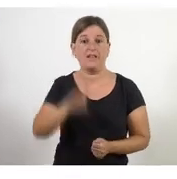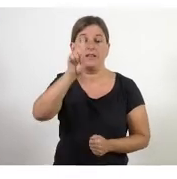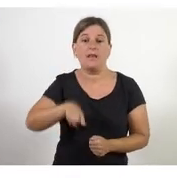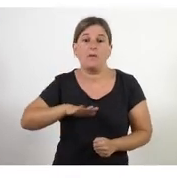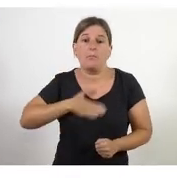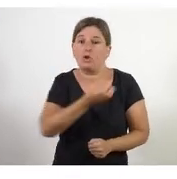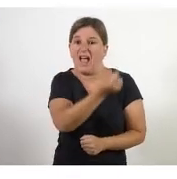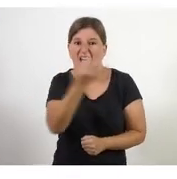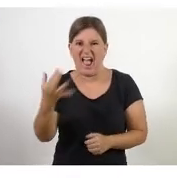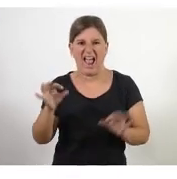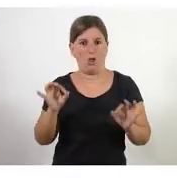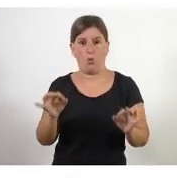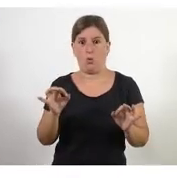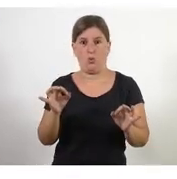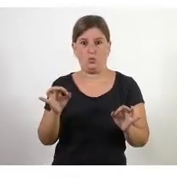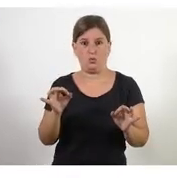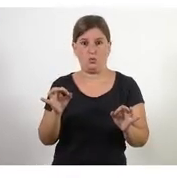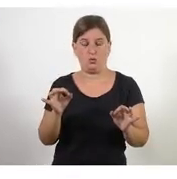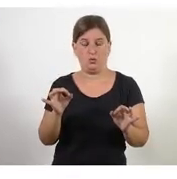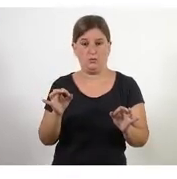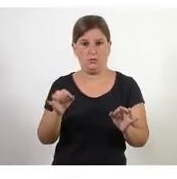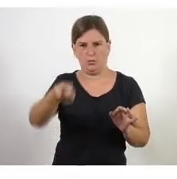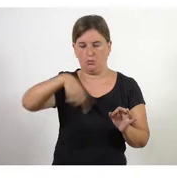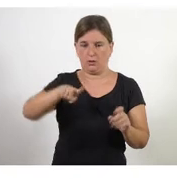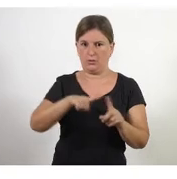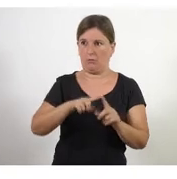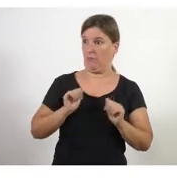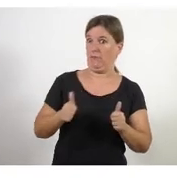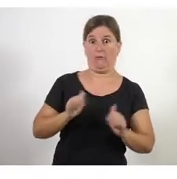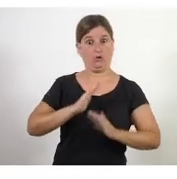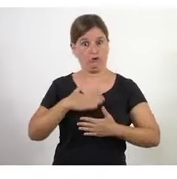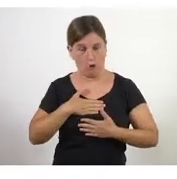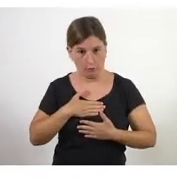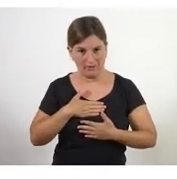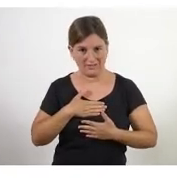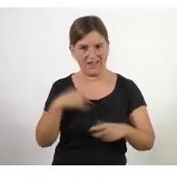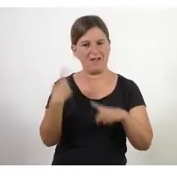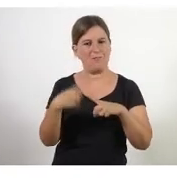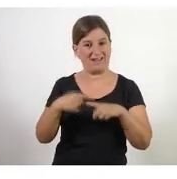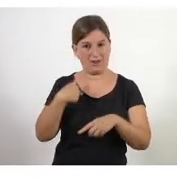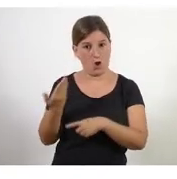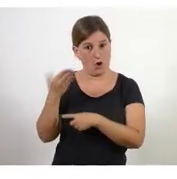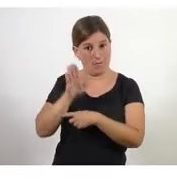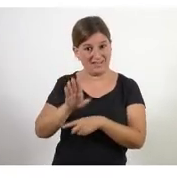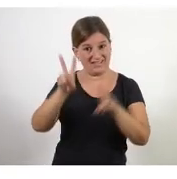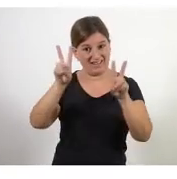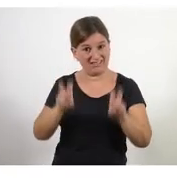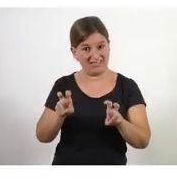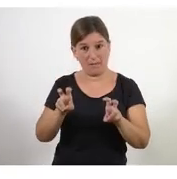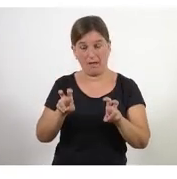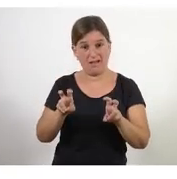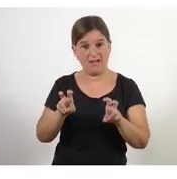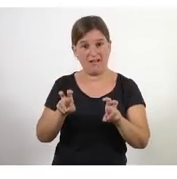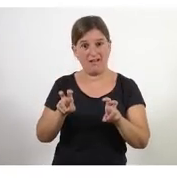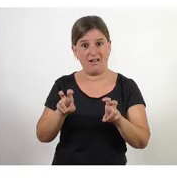resultin molt sorprenents. Pensa que tot això que et presentaré és una cosa que és molt